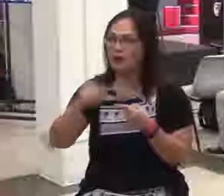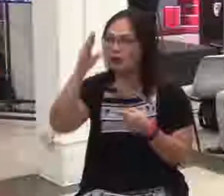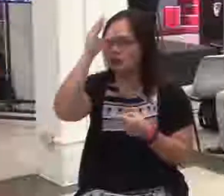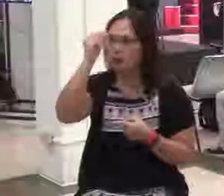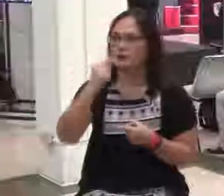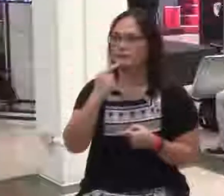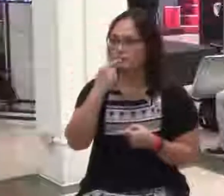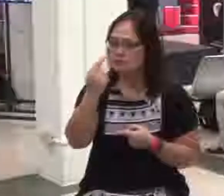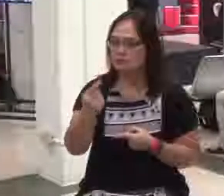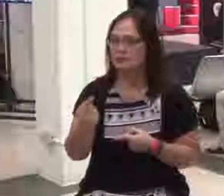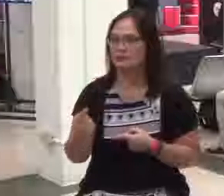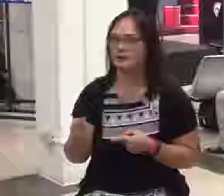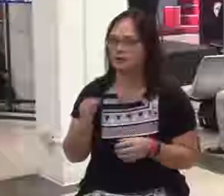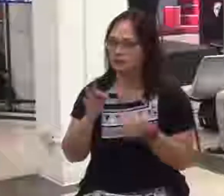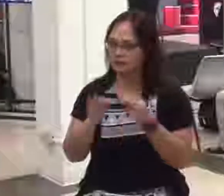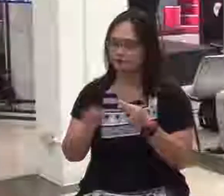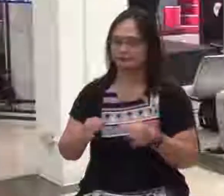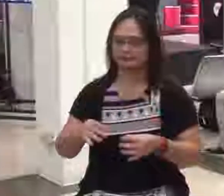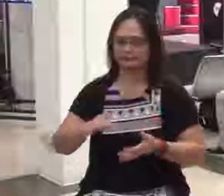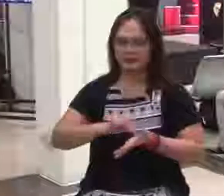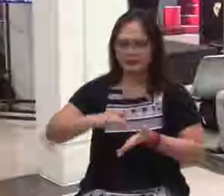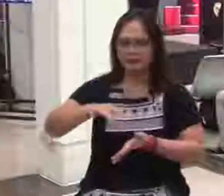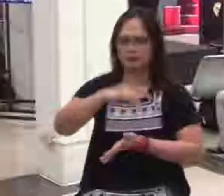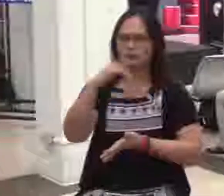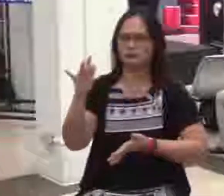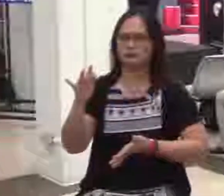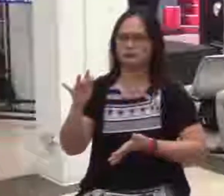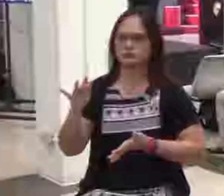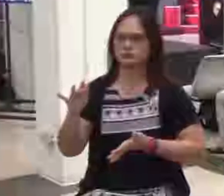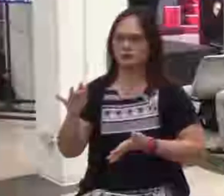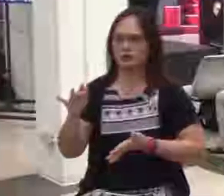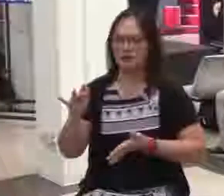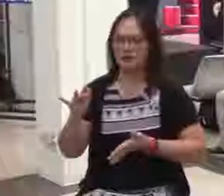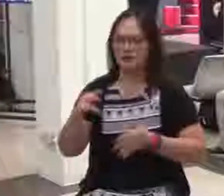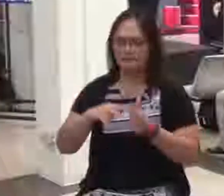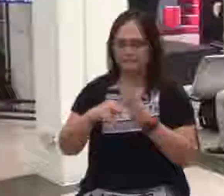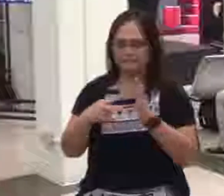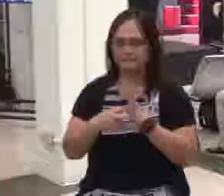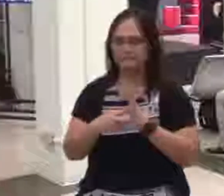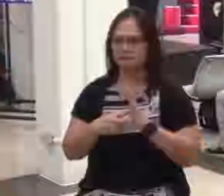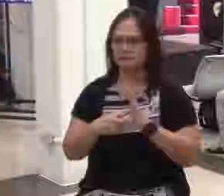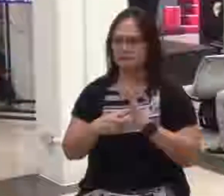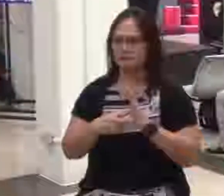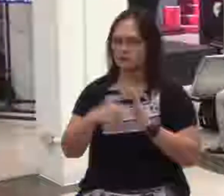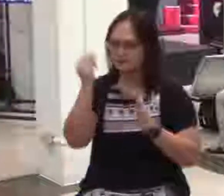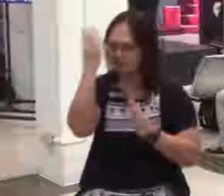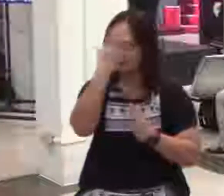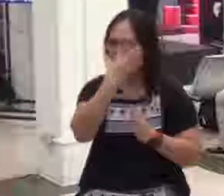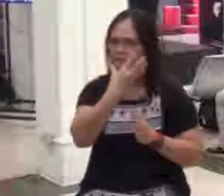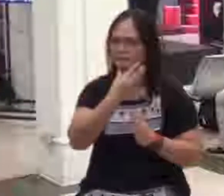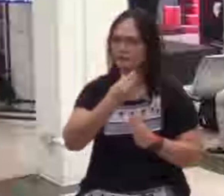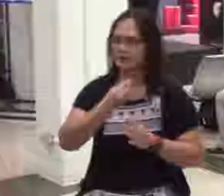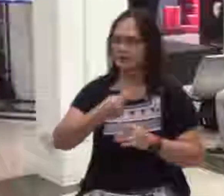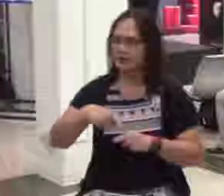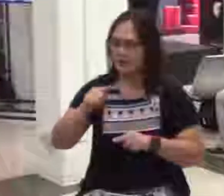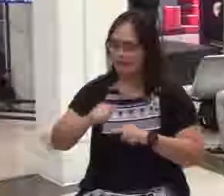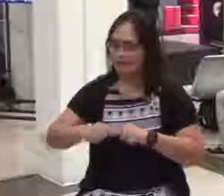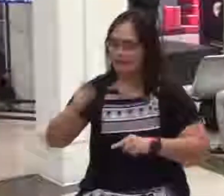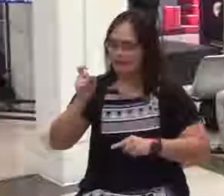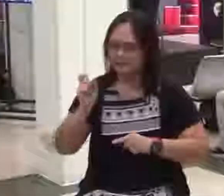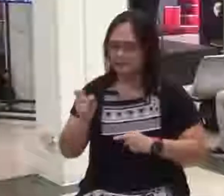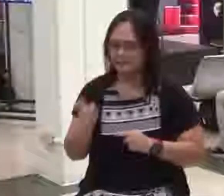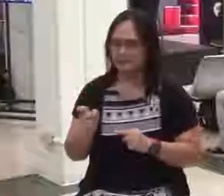glorious na sapat at glorious na tama sa harap ng